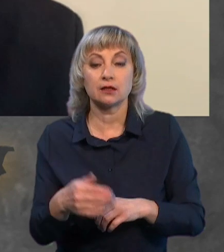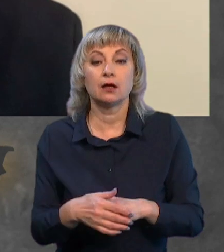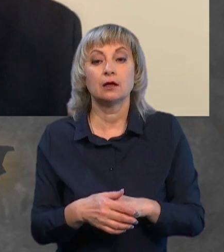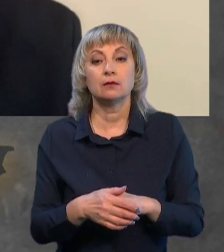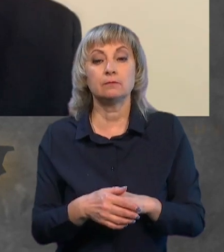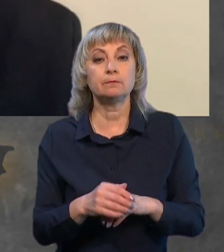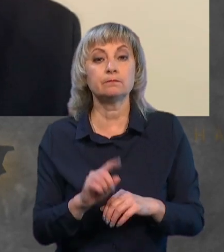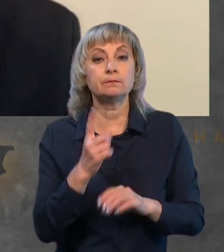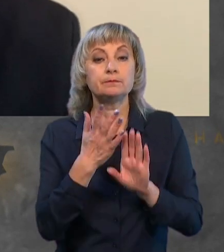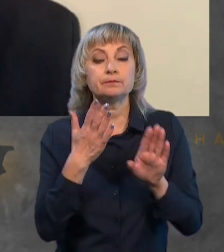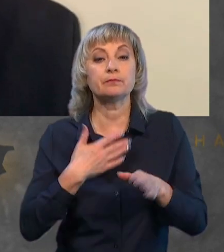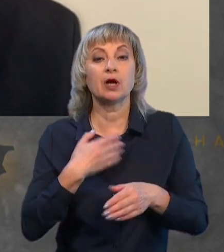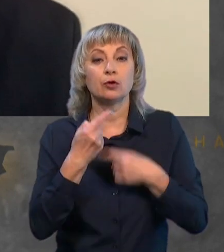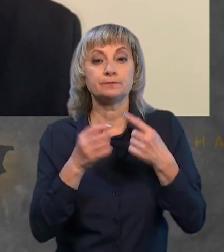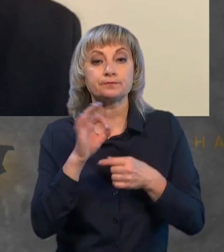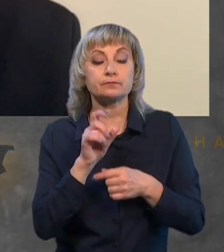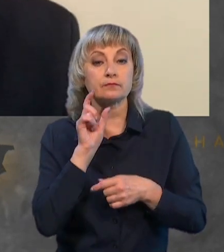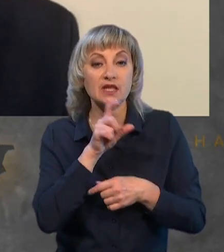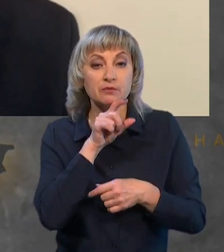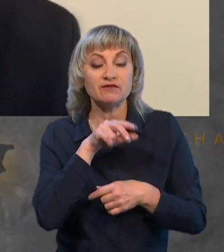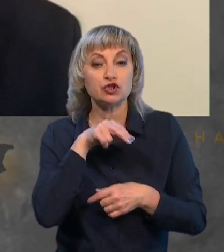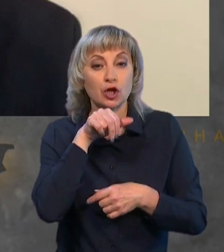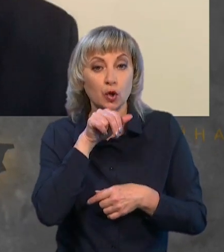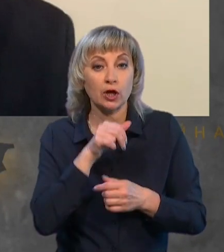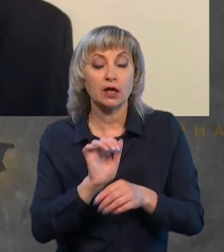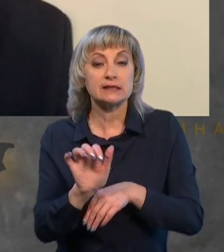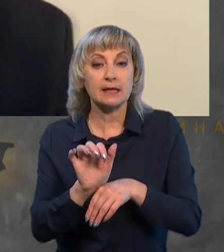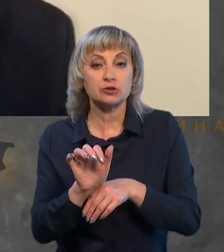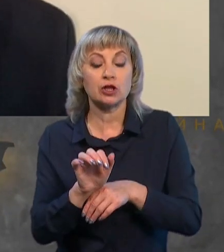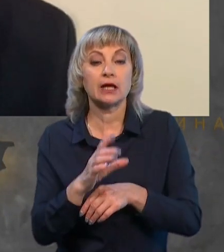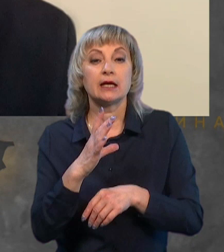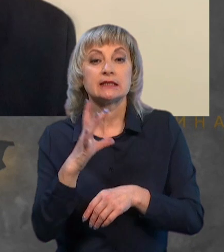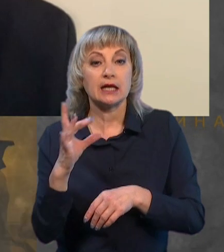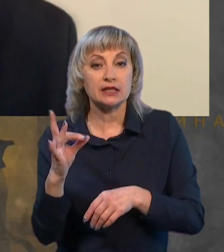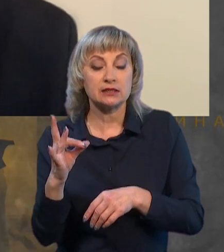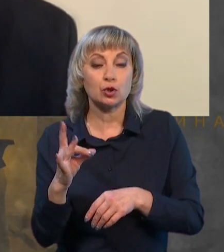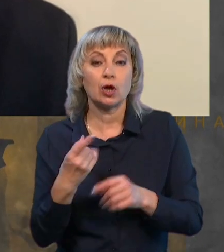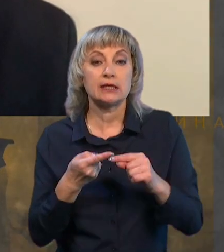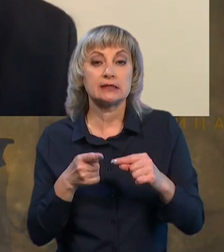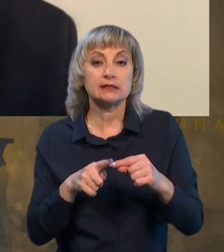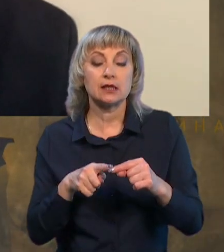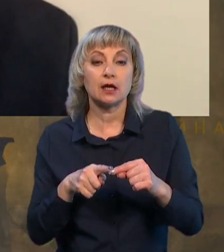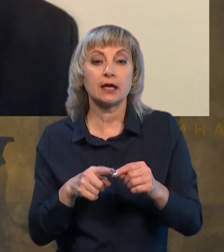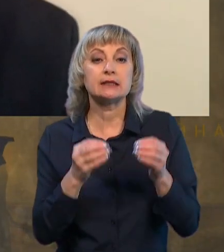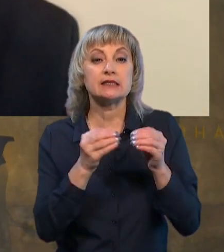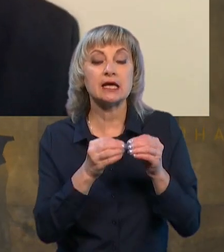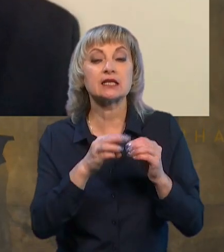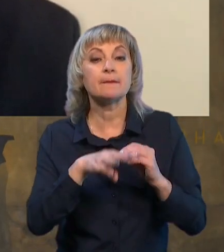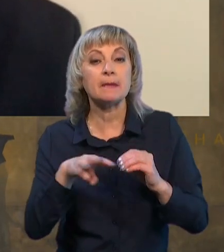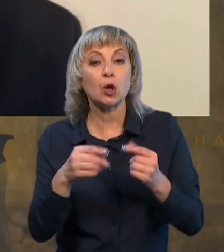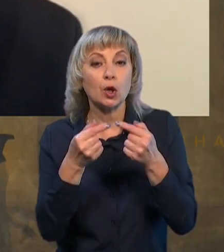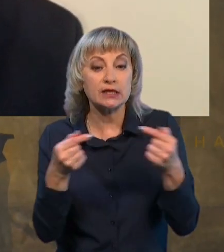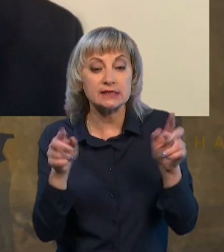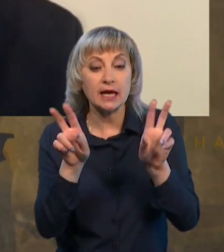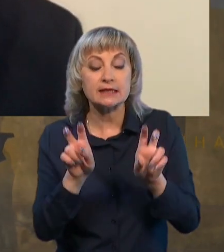Першу чергу ми говоримо, що Північна Корея снаряджалася із Радянського Союзу. Це десятки мільйонів різних